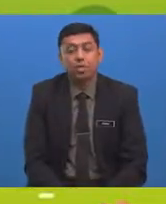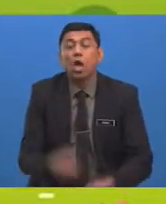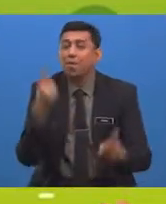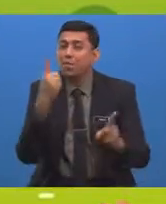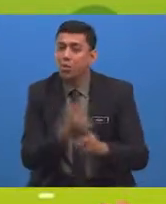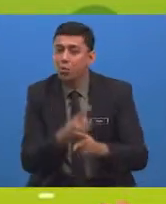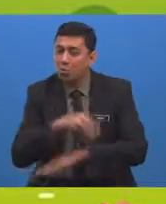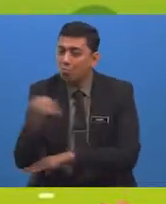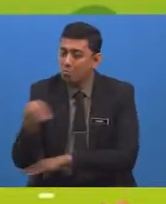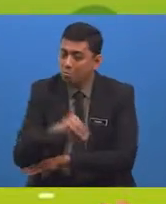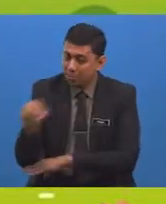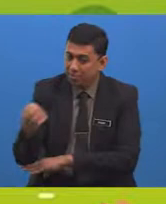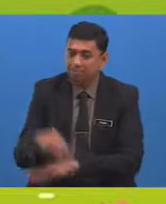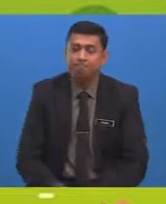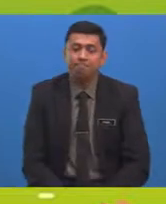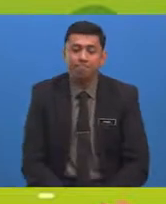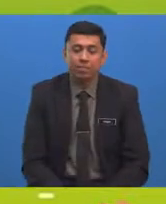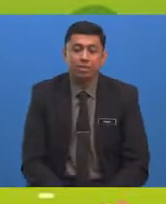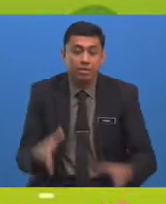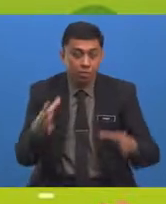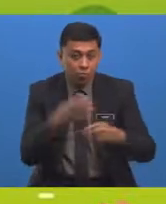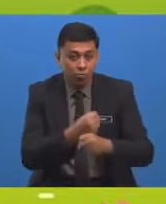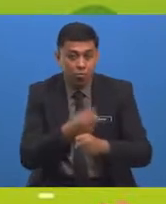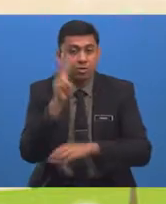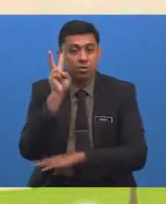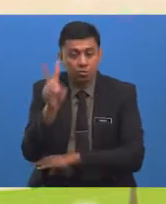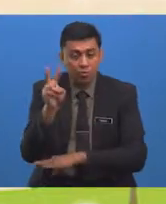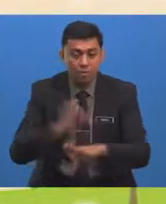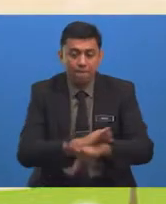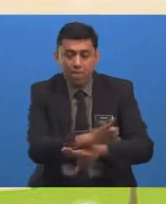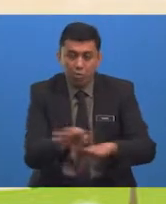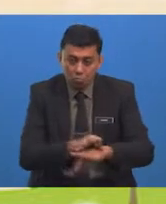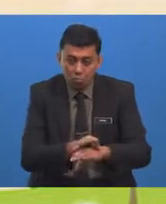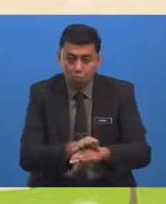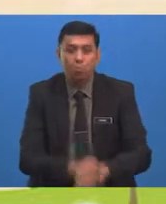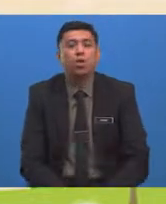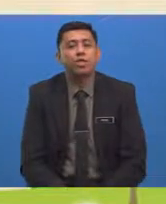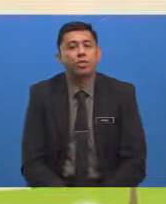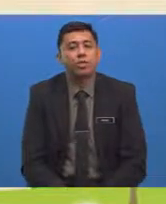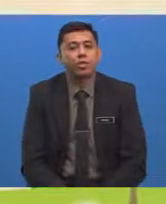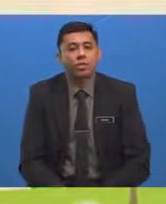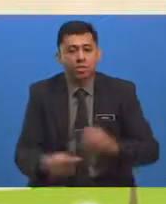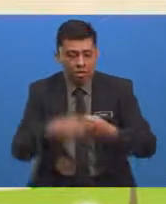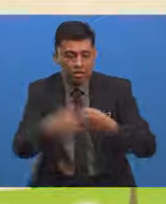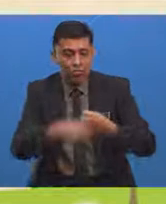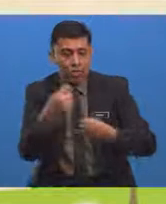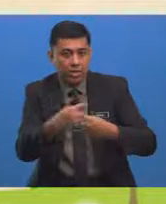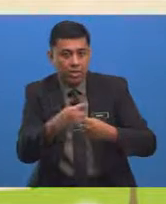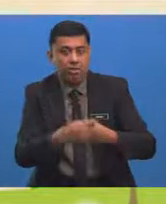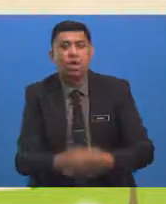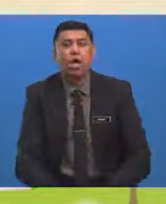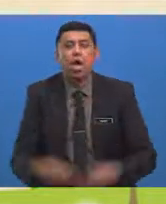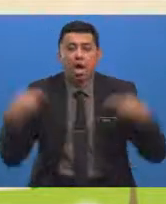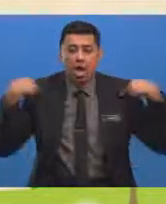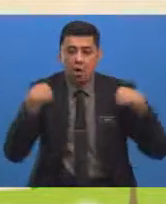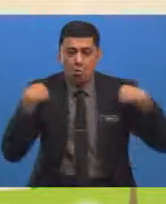Betul murid-murid Terdapat Dua faktor Ancaman Ancaman kepada haiwan dan